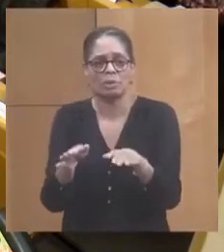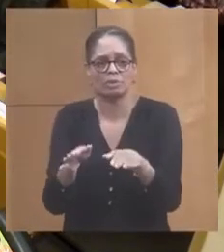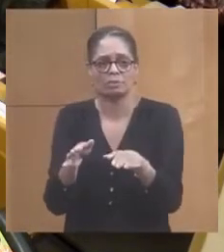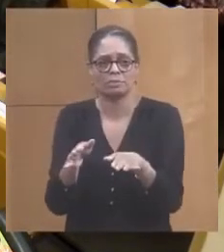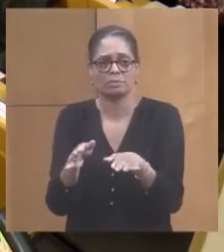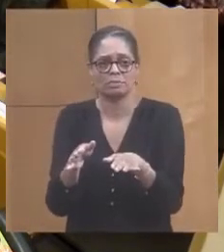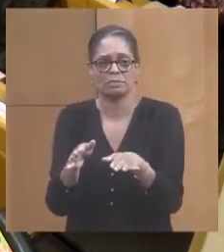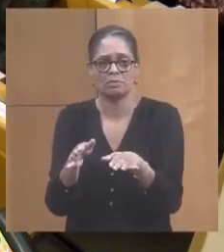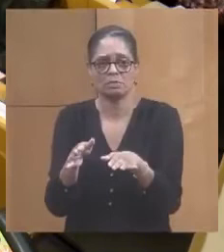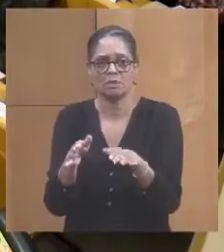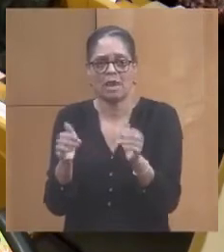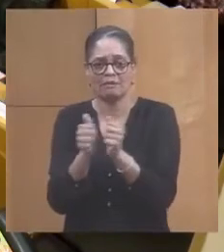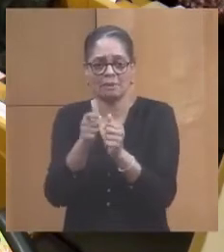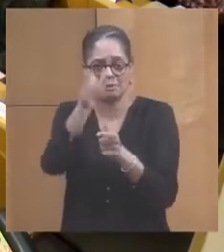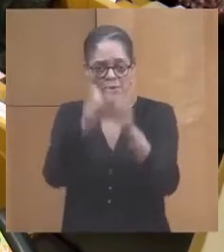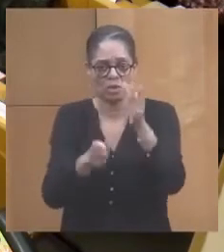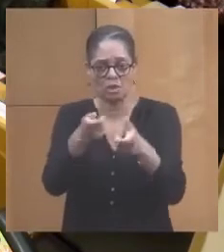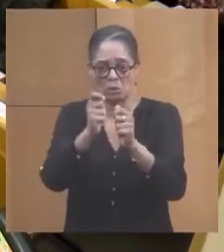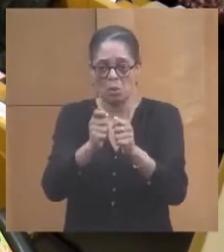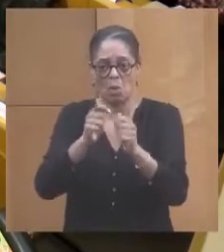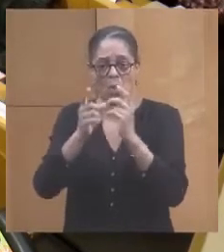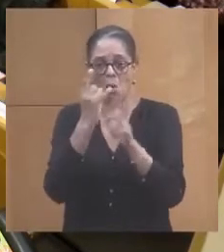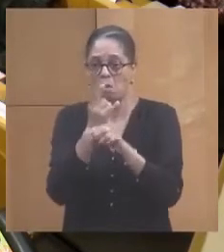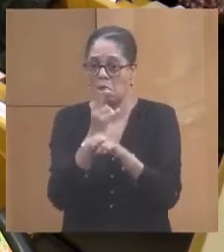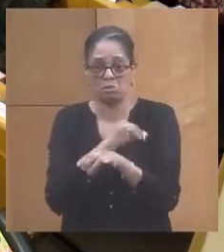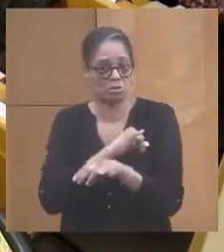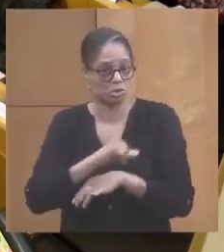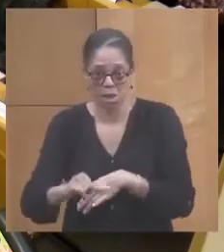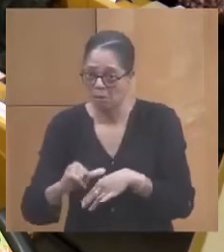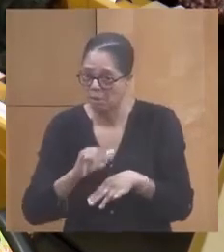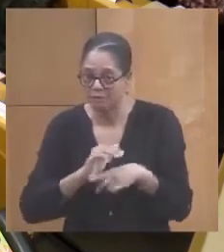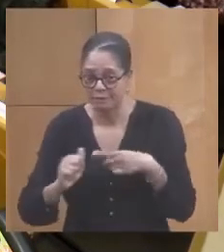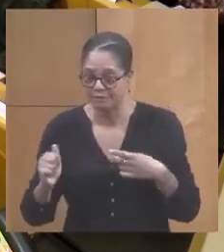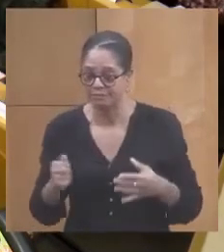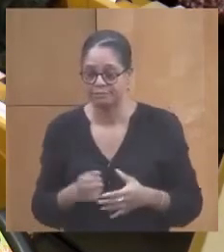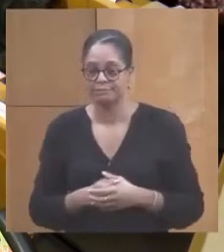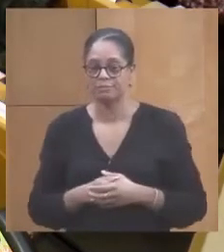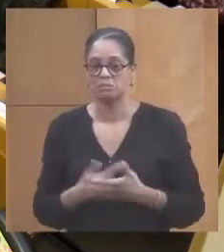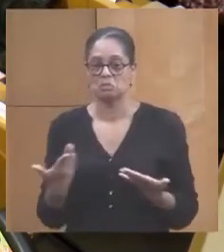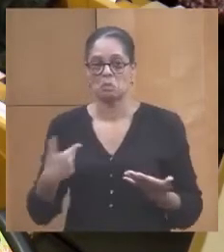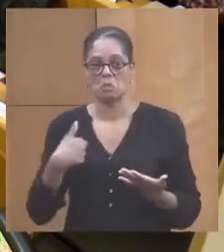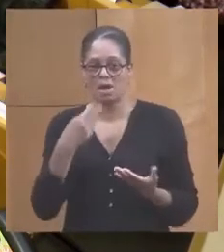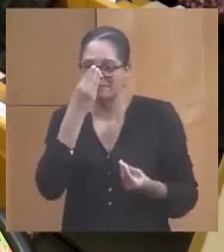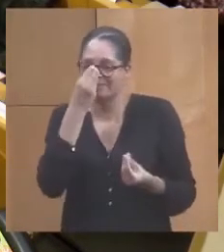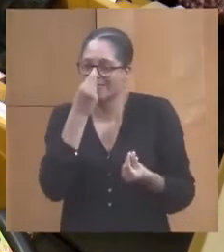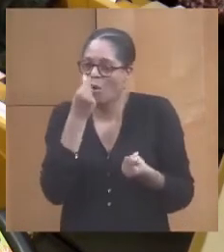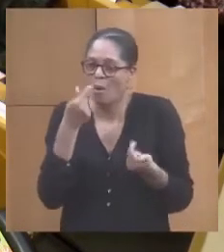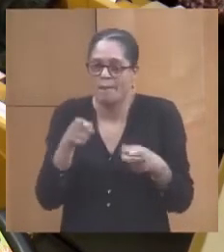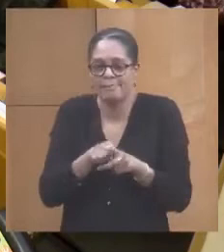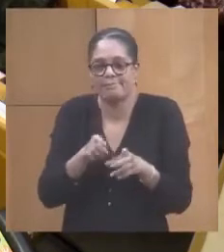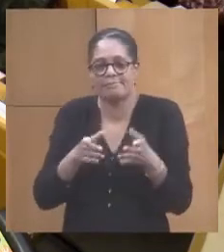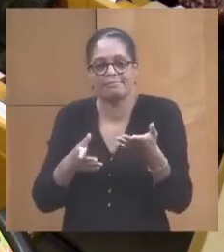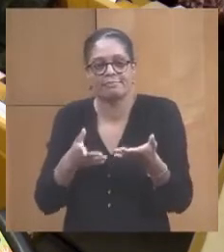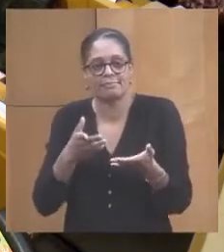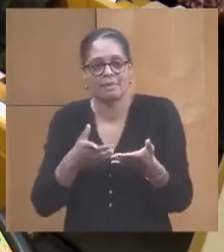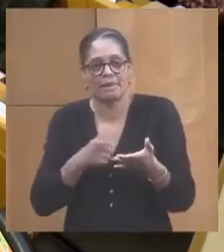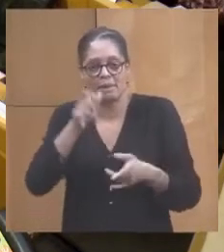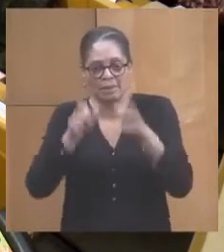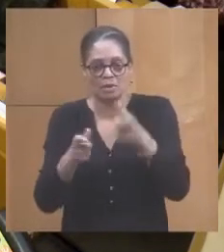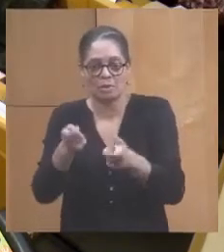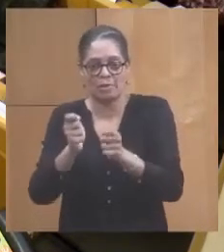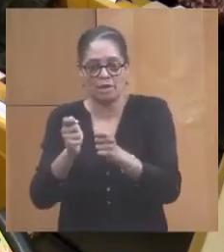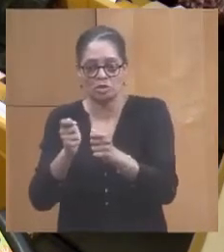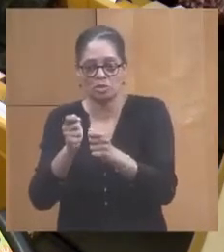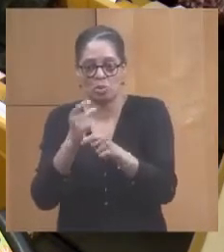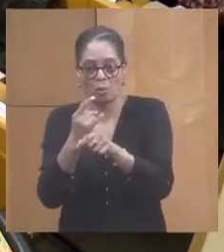que l'on devait faire avec les marins pêcheurs du Robert n'a jamais eu lieu. Et j'ai l'impression, j'ai le sentiment, que les marins pêcheurs